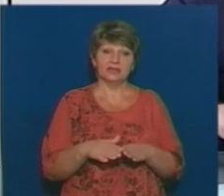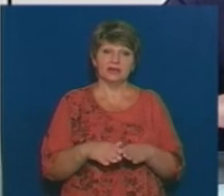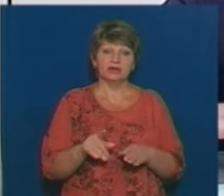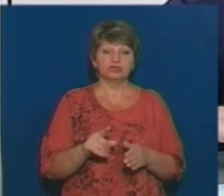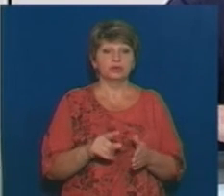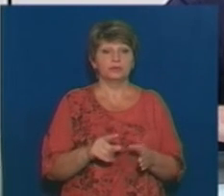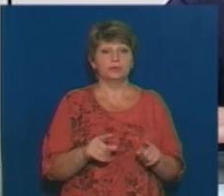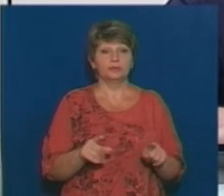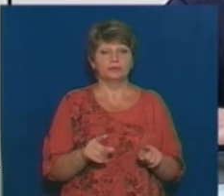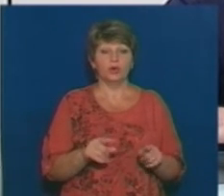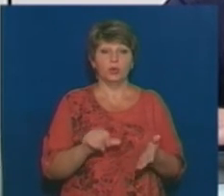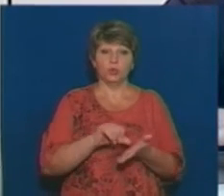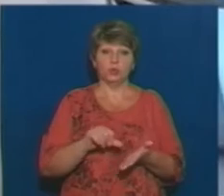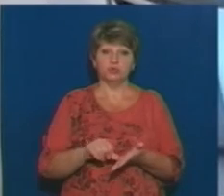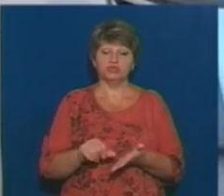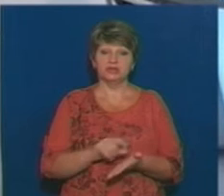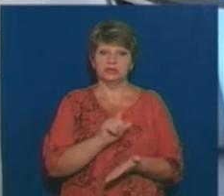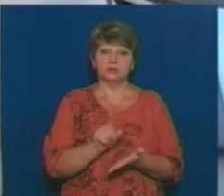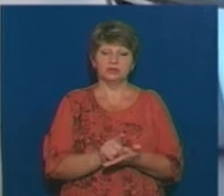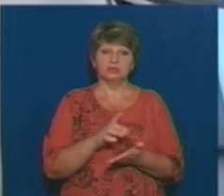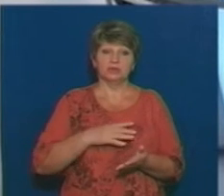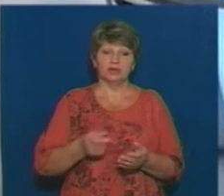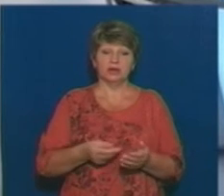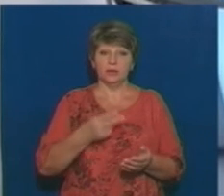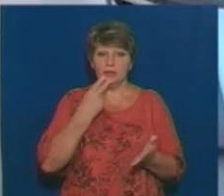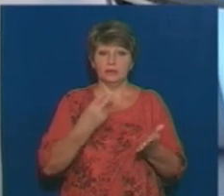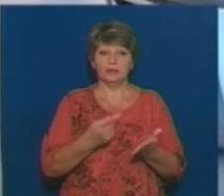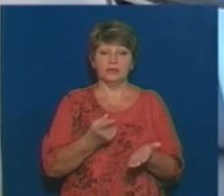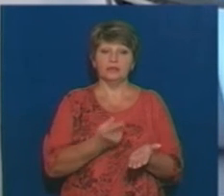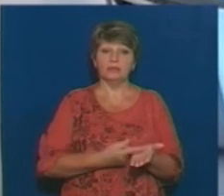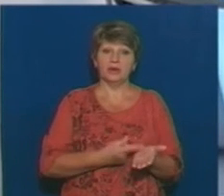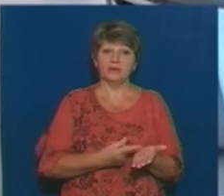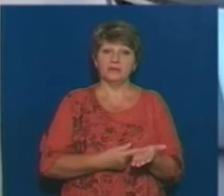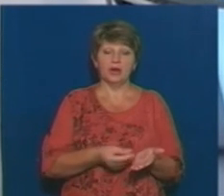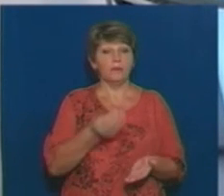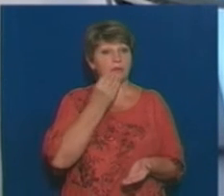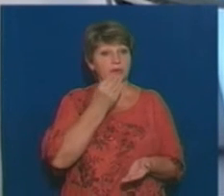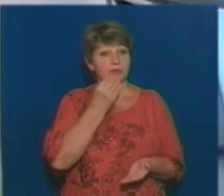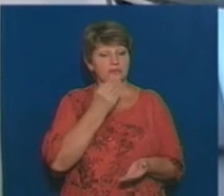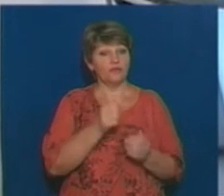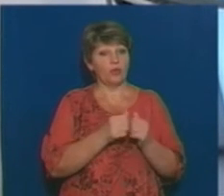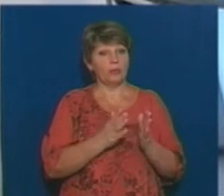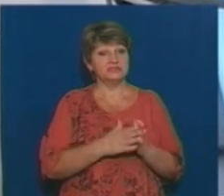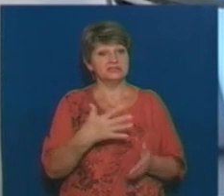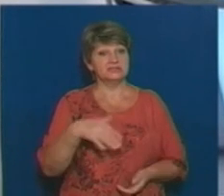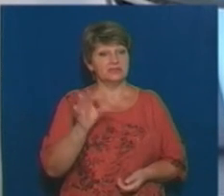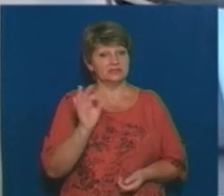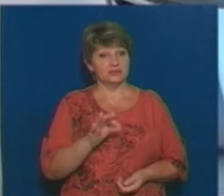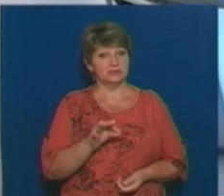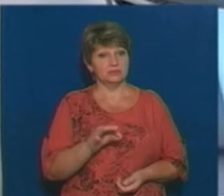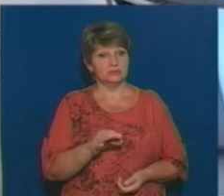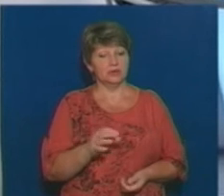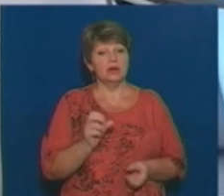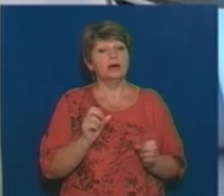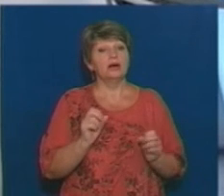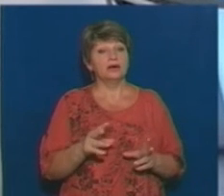учасник мав надати підтвердження досвіду спостачання аналогічної продукції в обсязі 50%. Сергій, яким